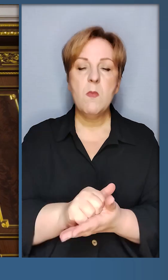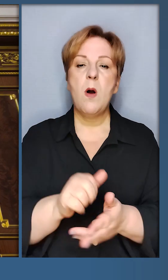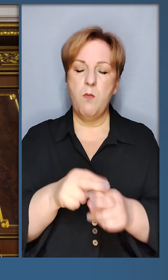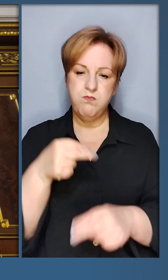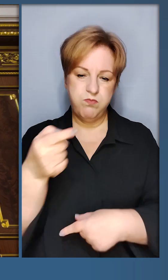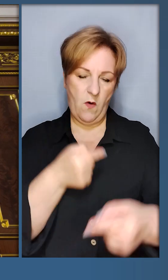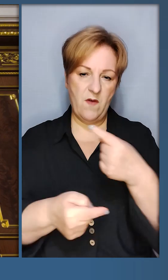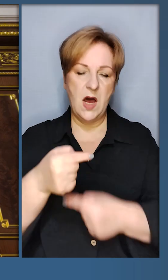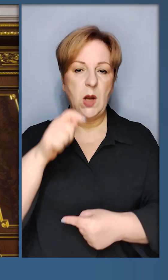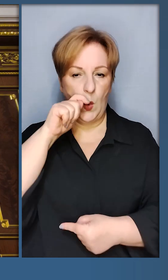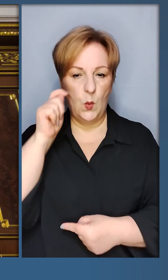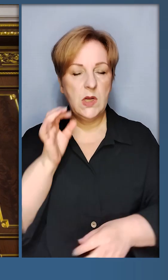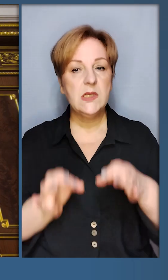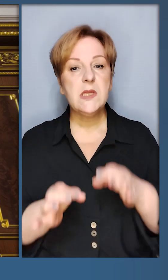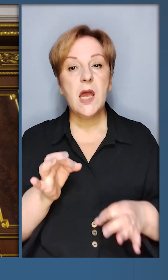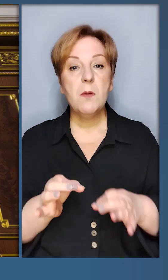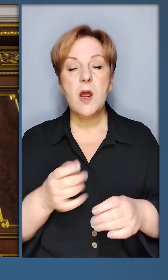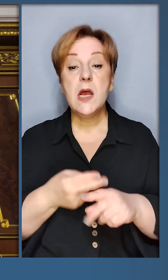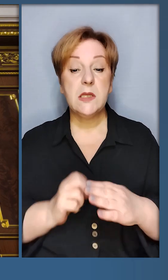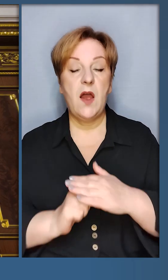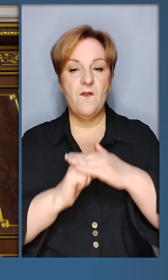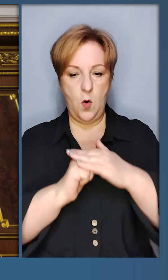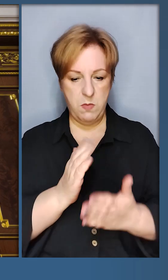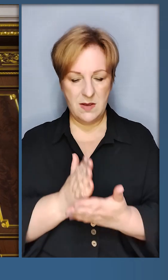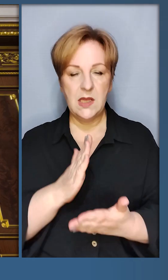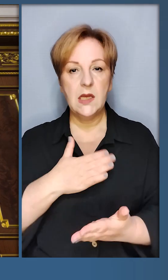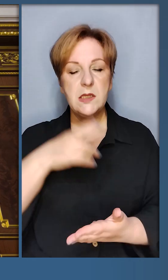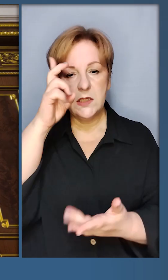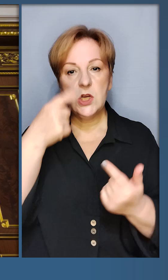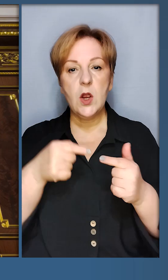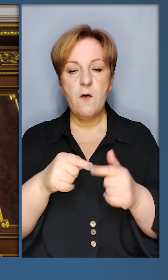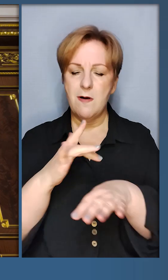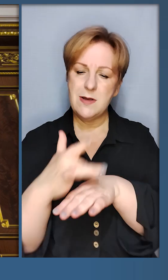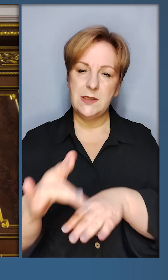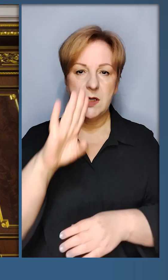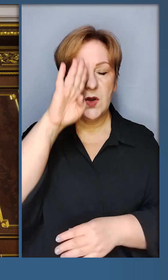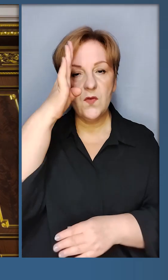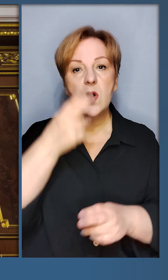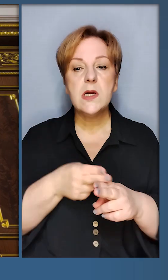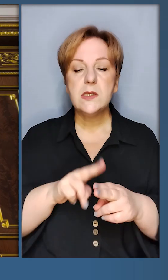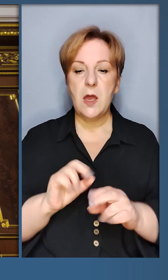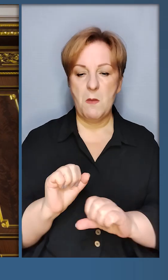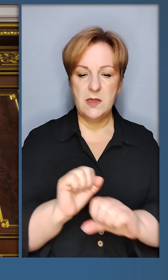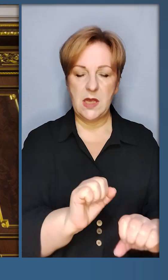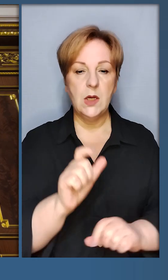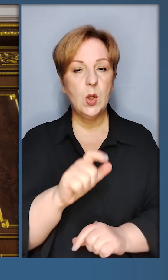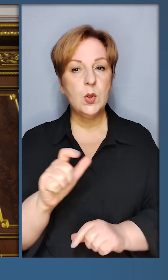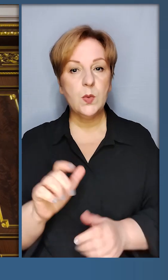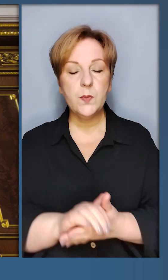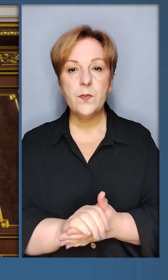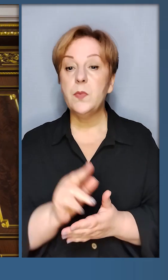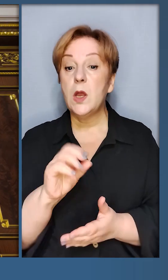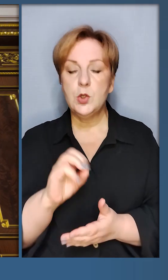цим повертають Україні справедливість. Це фундамент існування нашої держави, знищувати ворога і цим захищати людей.